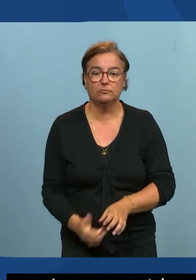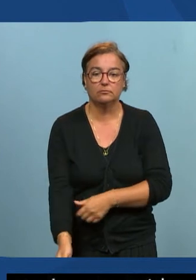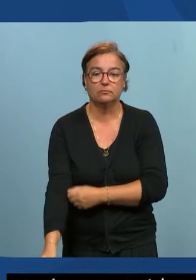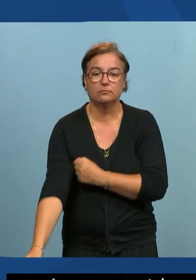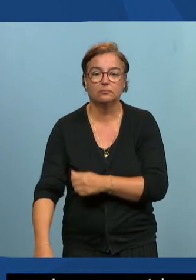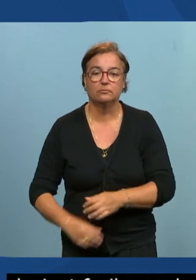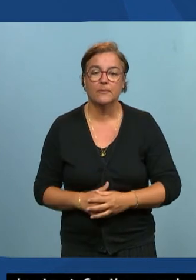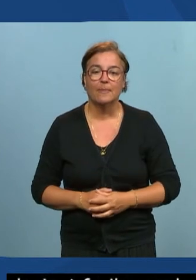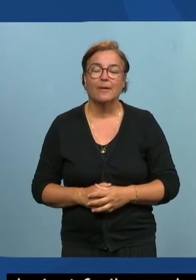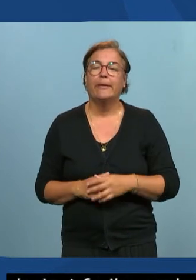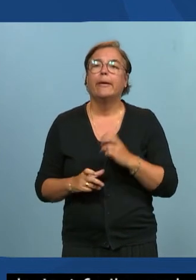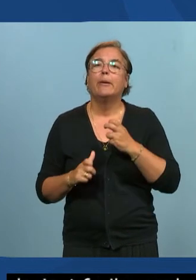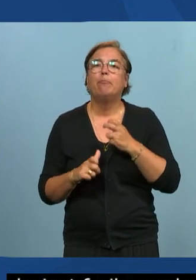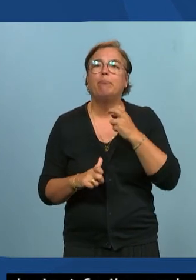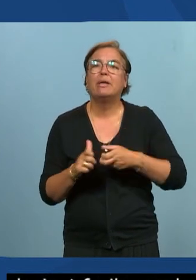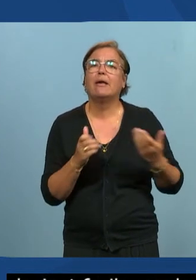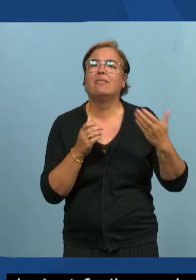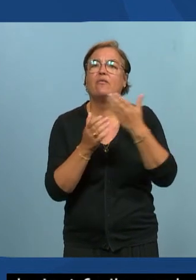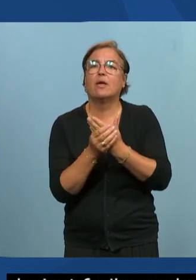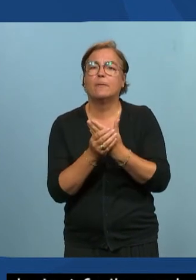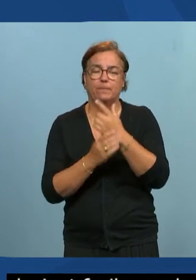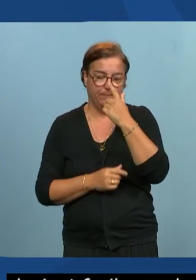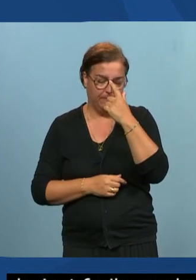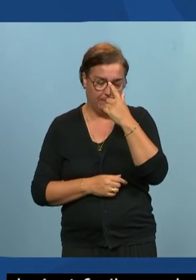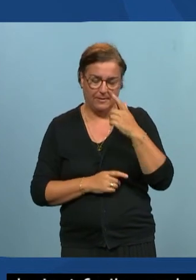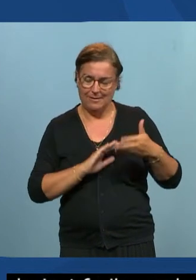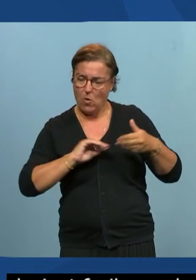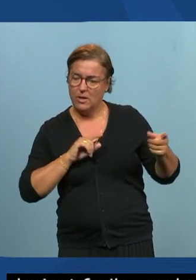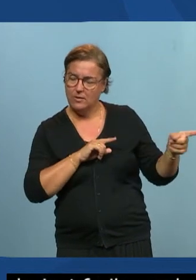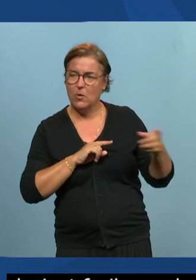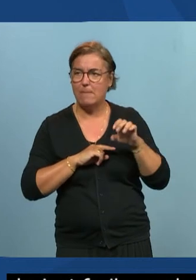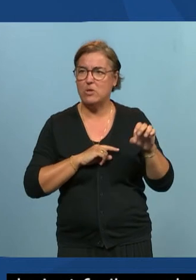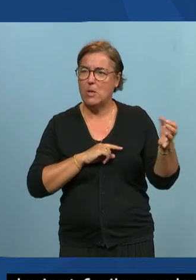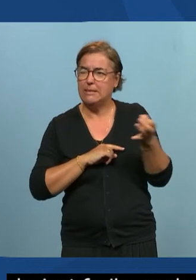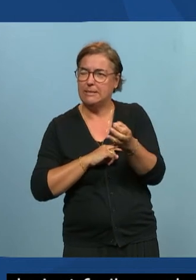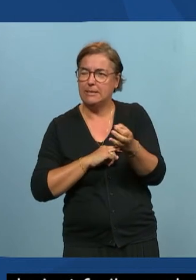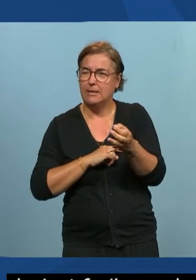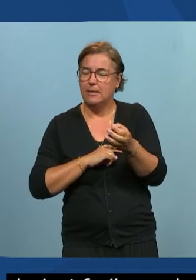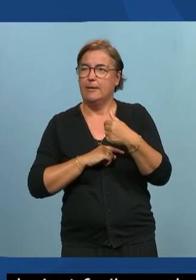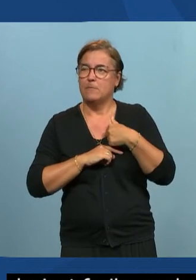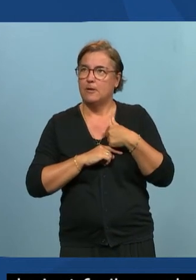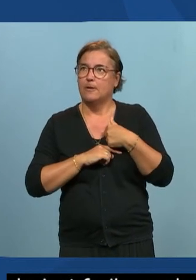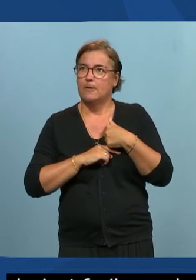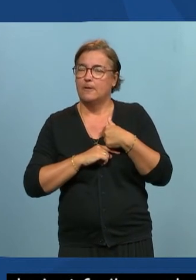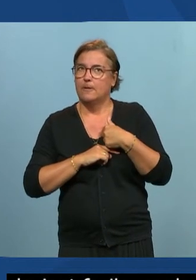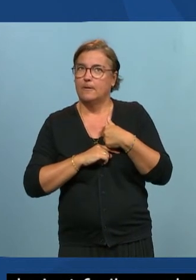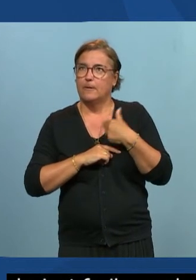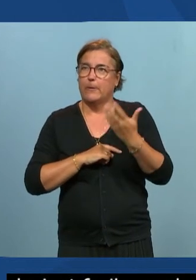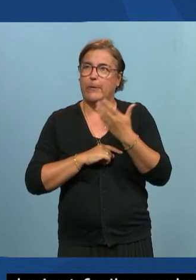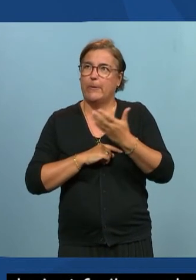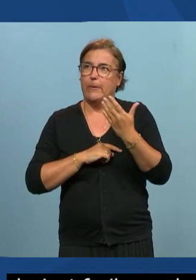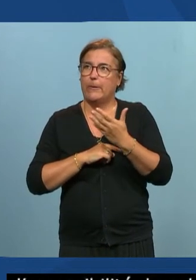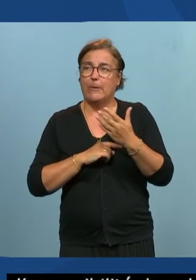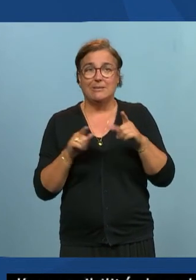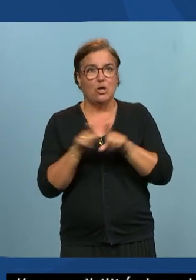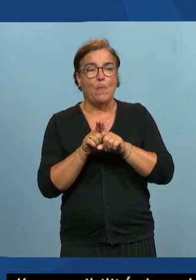peut-être pour rebondir sur ce que tu dis Emmanuel est-ce que tu voudrais dire qu'en fait c'est juste